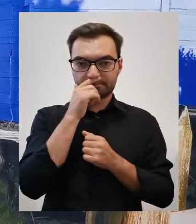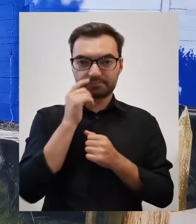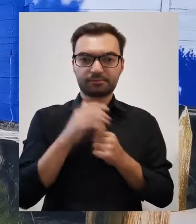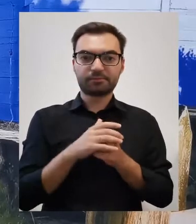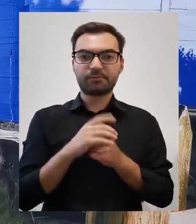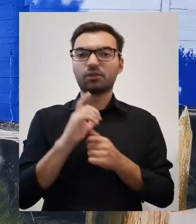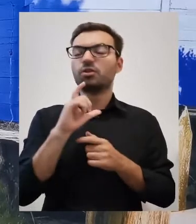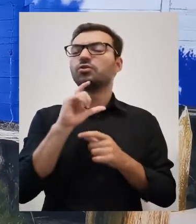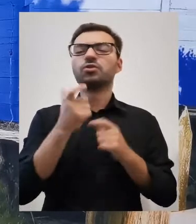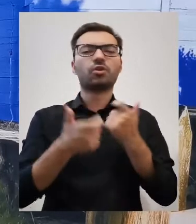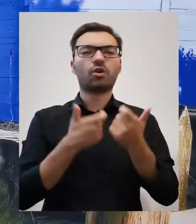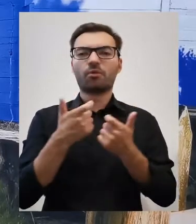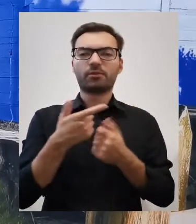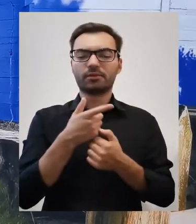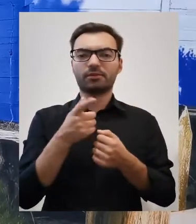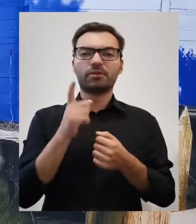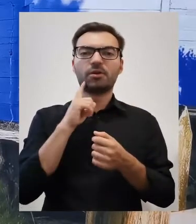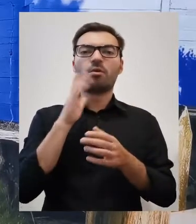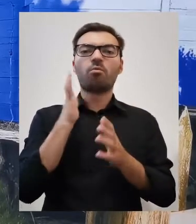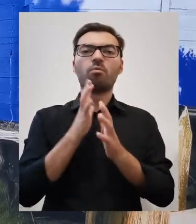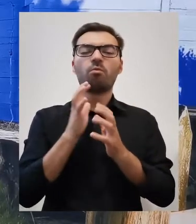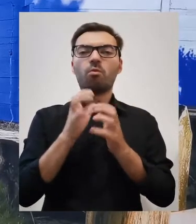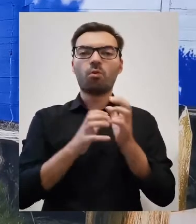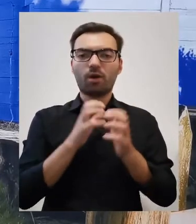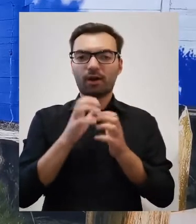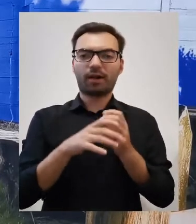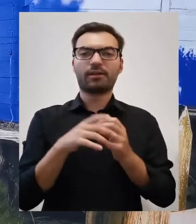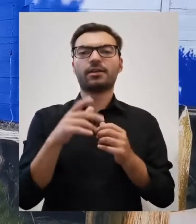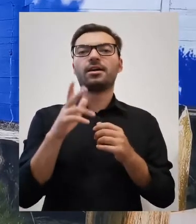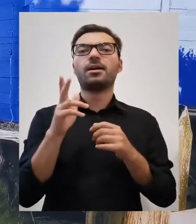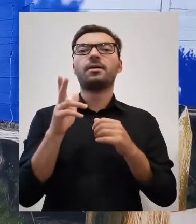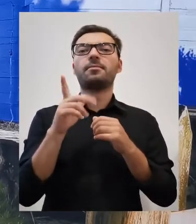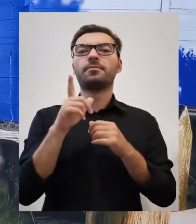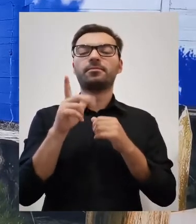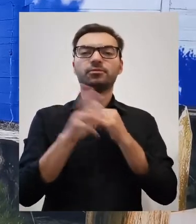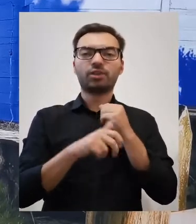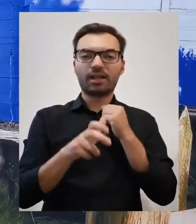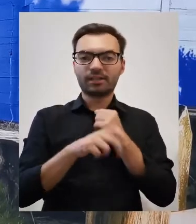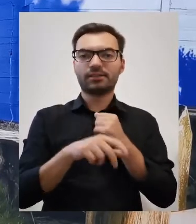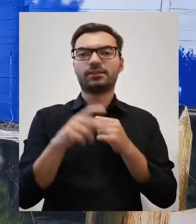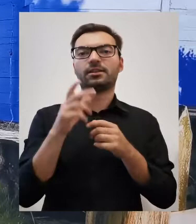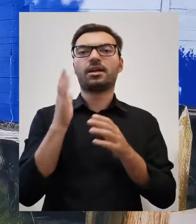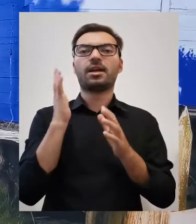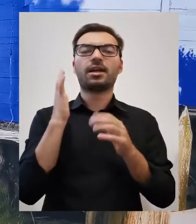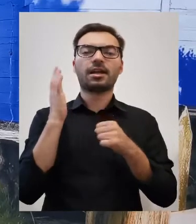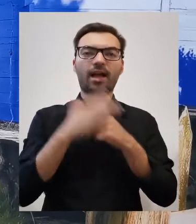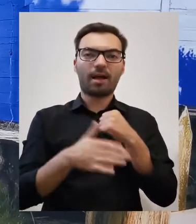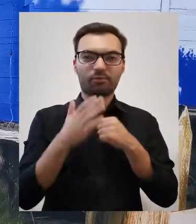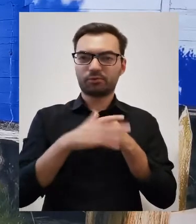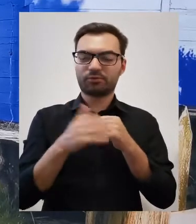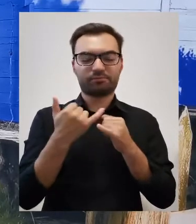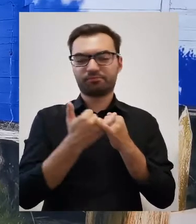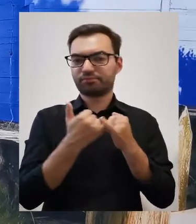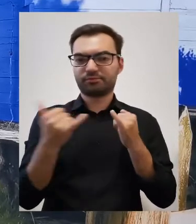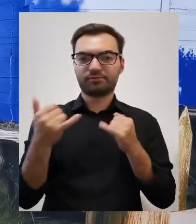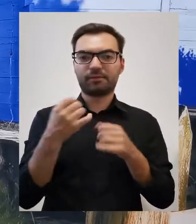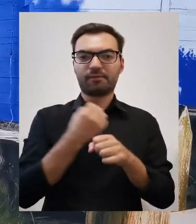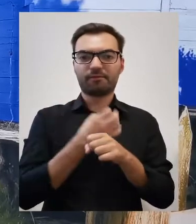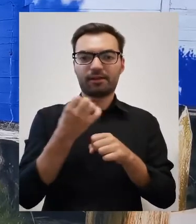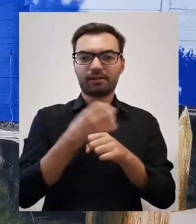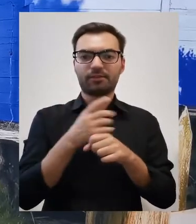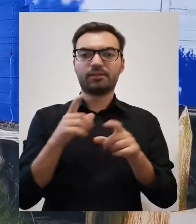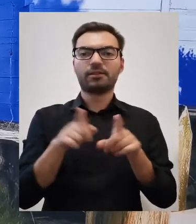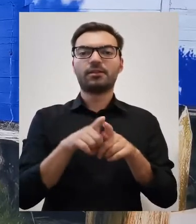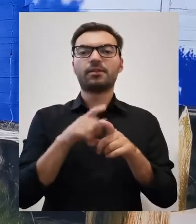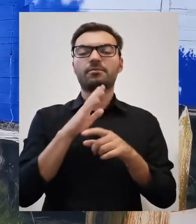terenie. Cóż oni uprawiali? No właśnie, buraki, pszenice, kapustę i wiele innych